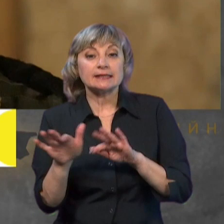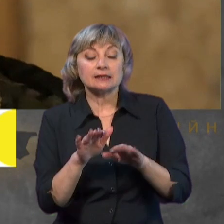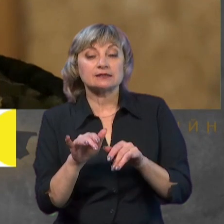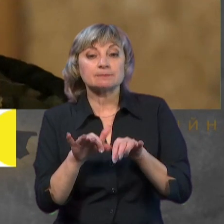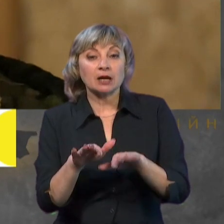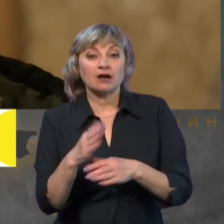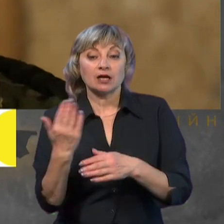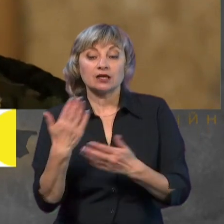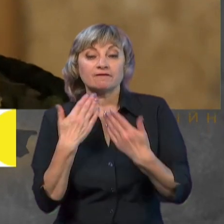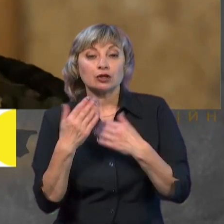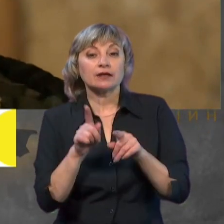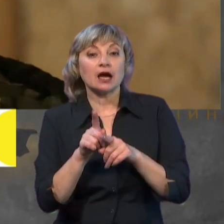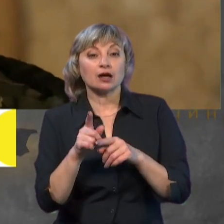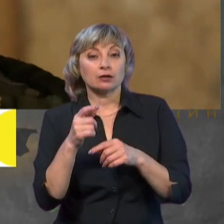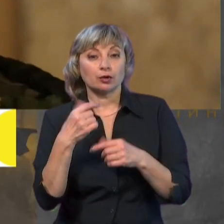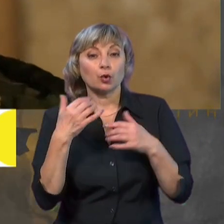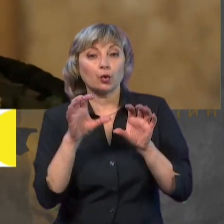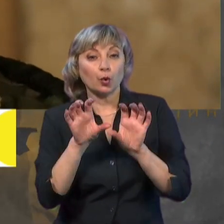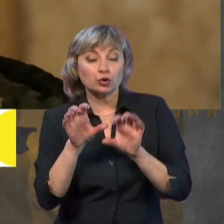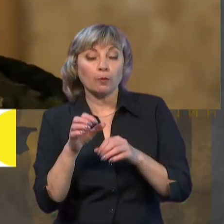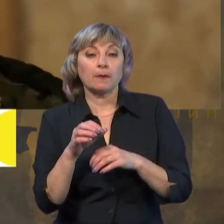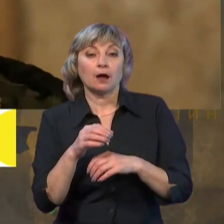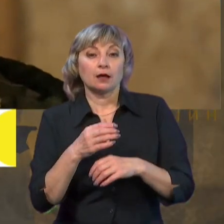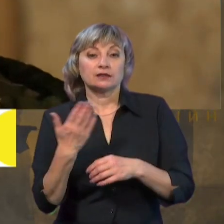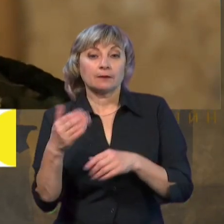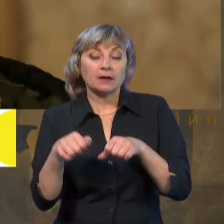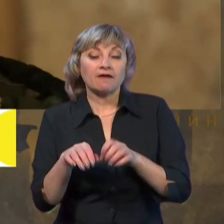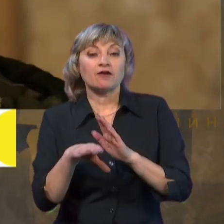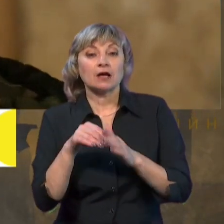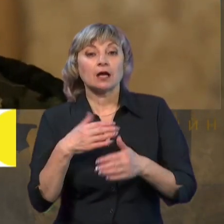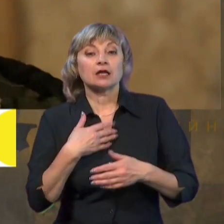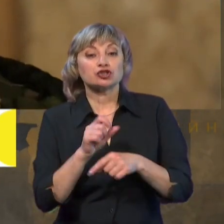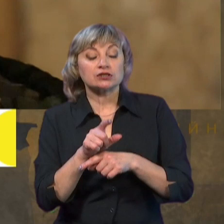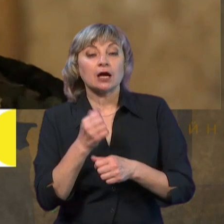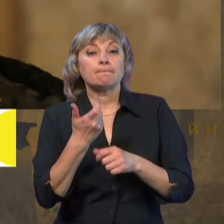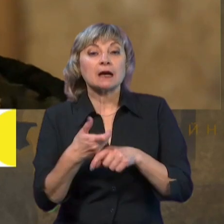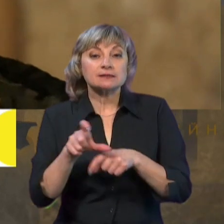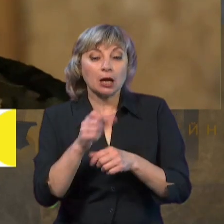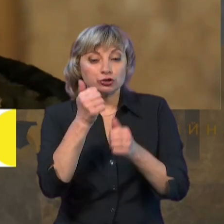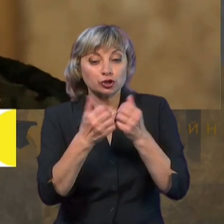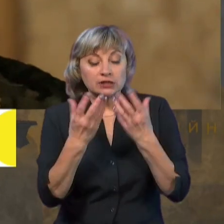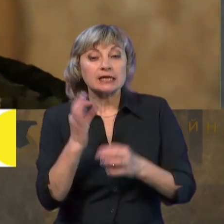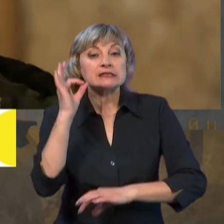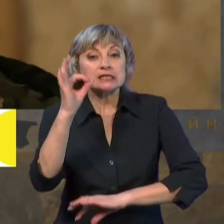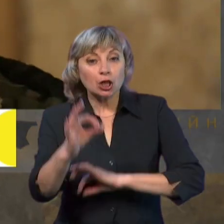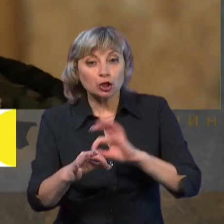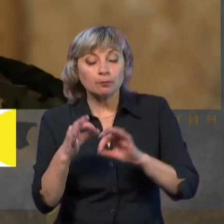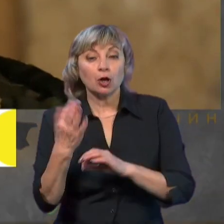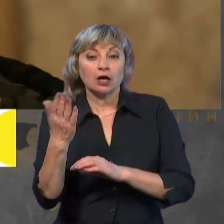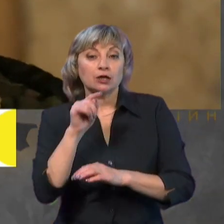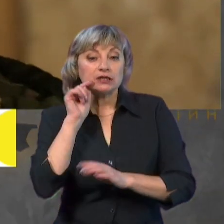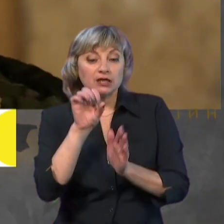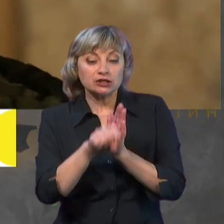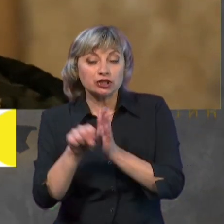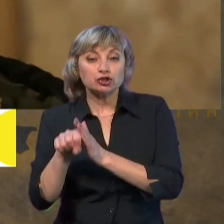відносяться як до ходоби, це їхнє право і вибір. Наша задача – це максимально, щоденно, цілодобово їх нищити